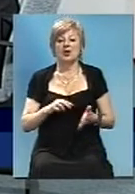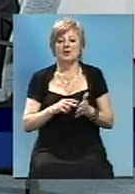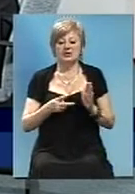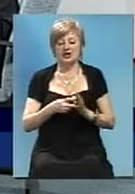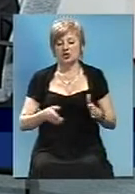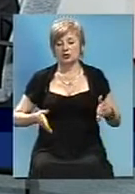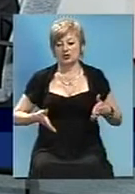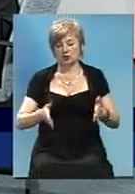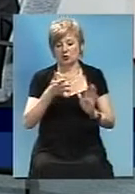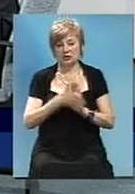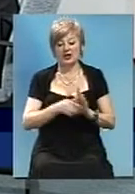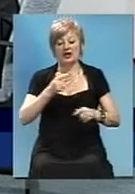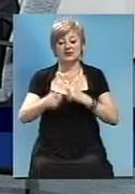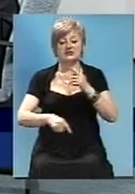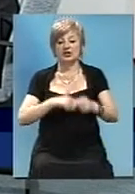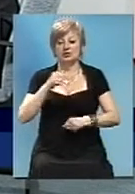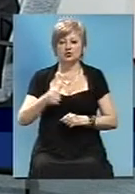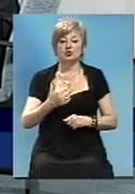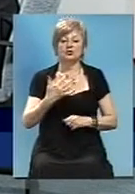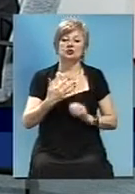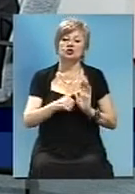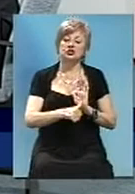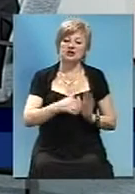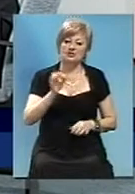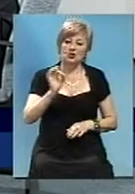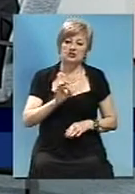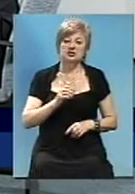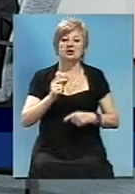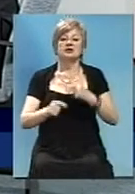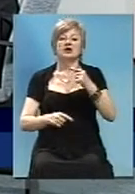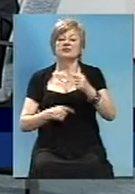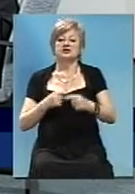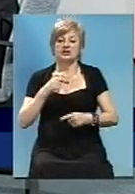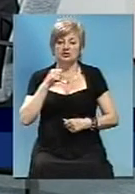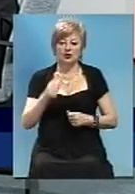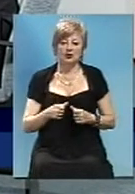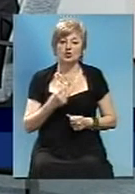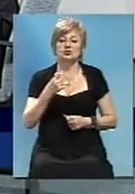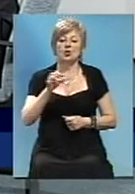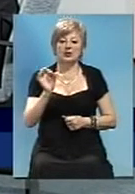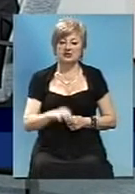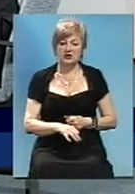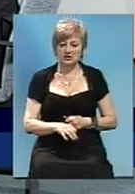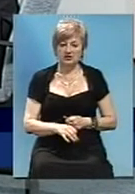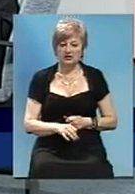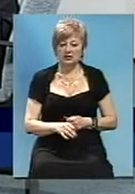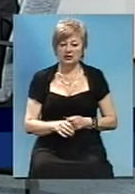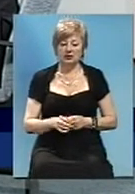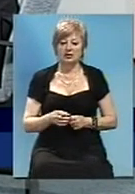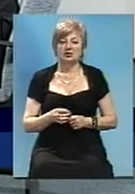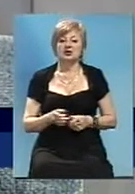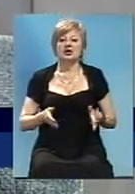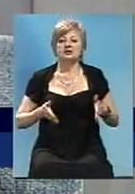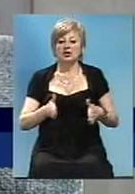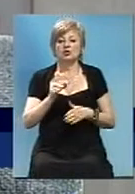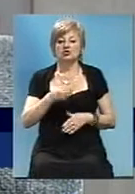дороге. В следующем году это составит 50%, в следующем составит 100%. То есть Дорожный